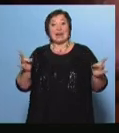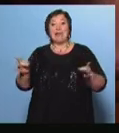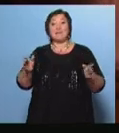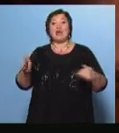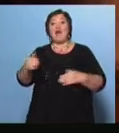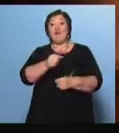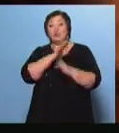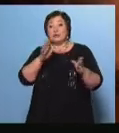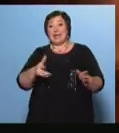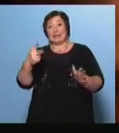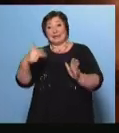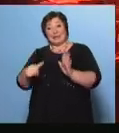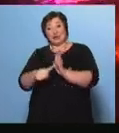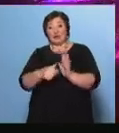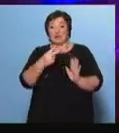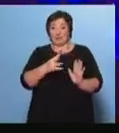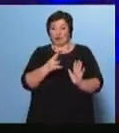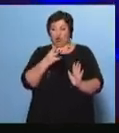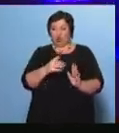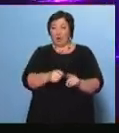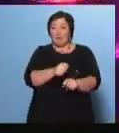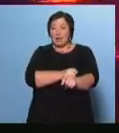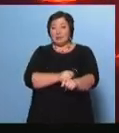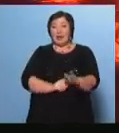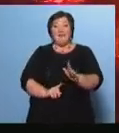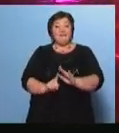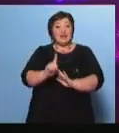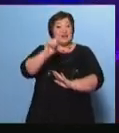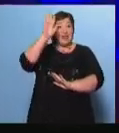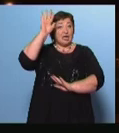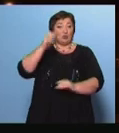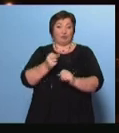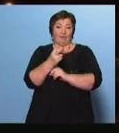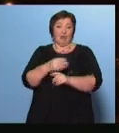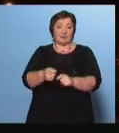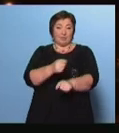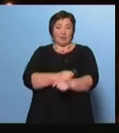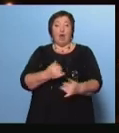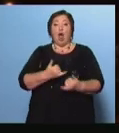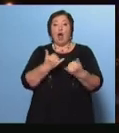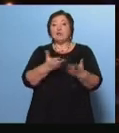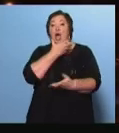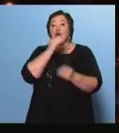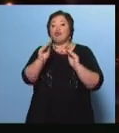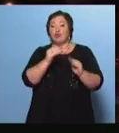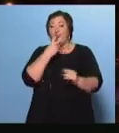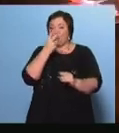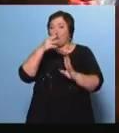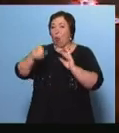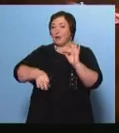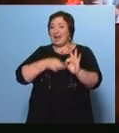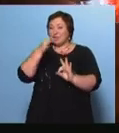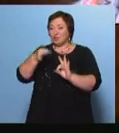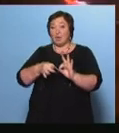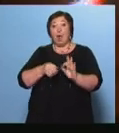контурам чаши 36 на 24 метра Высота струй достигает 12 метров Оснащен видеолазерной установкой Это дает возможность